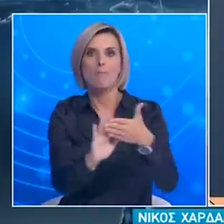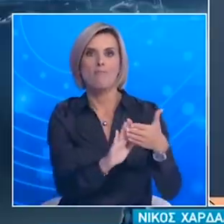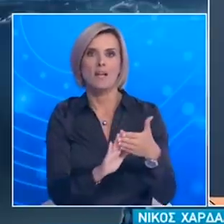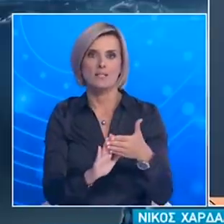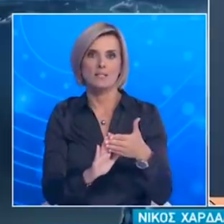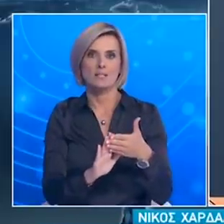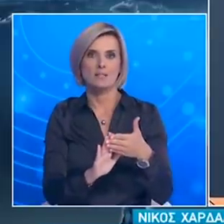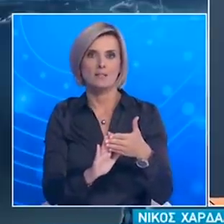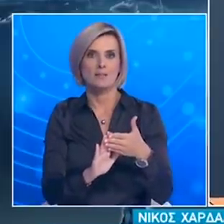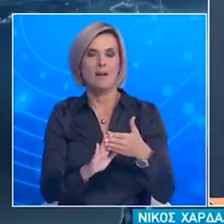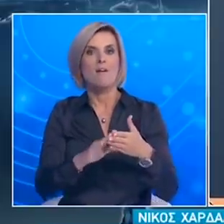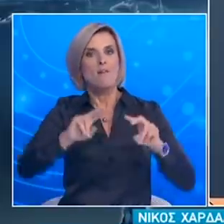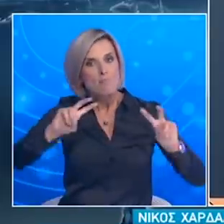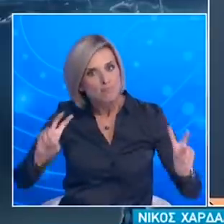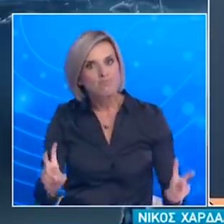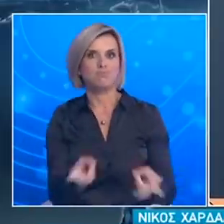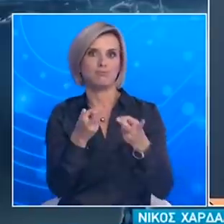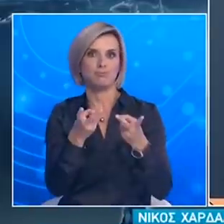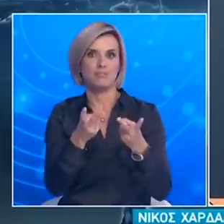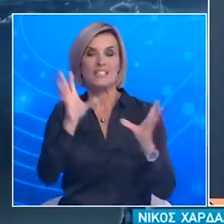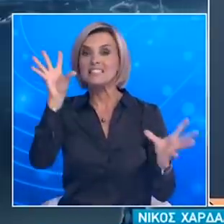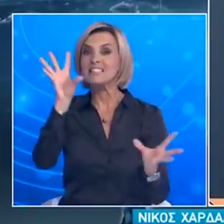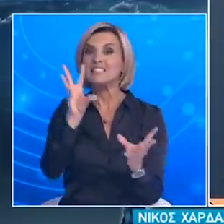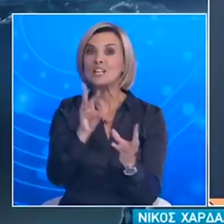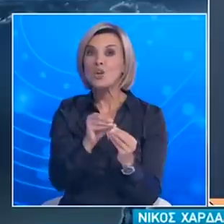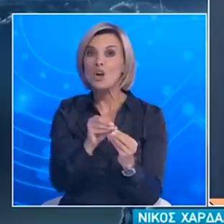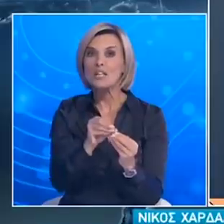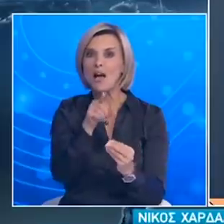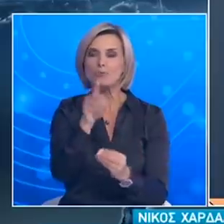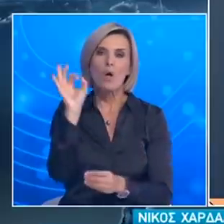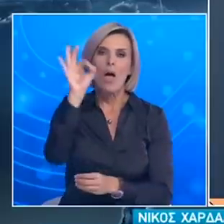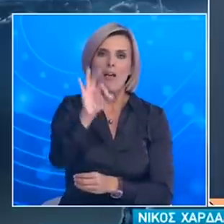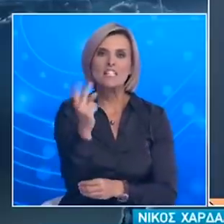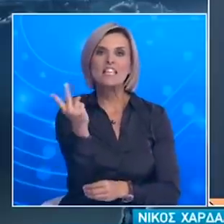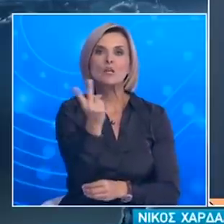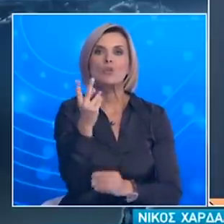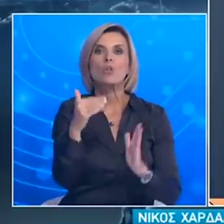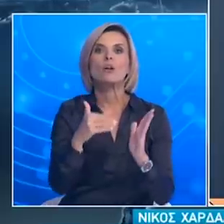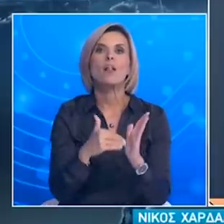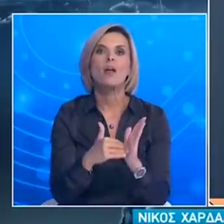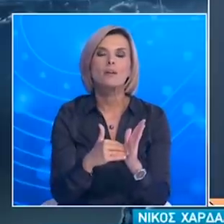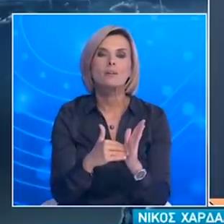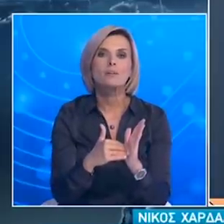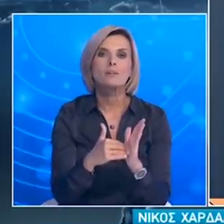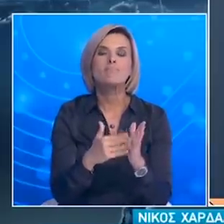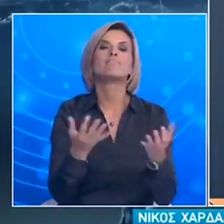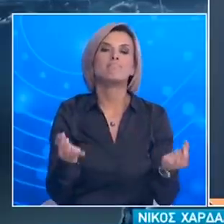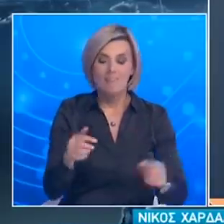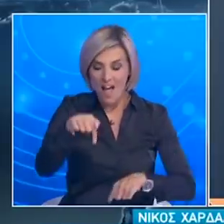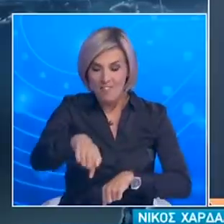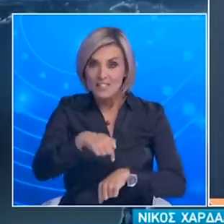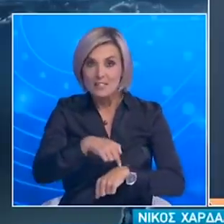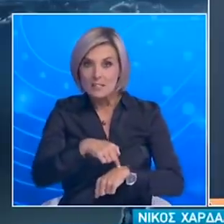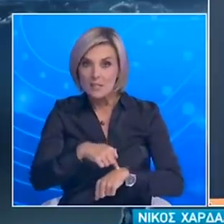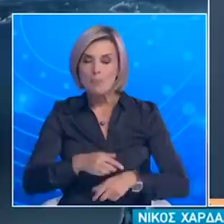Της high risk και της low risk Συνολικά ο αριθμός Είχε φτάσει στις 22.000 Άρα αυτή τη στιγμή